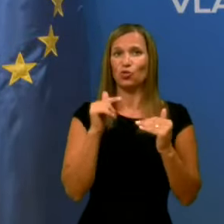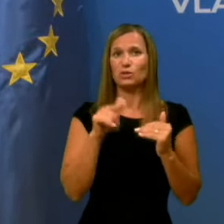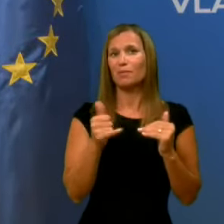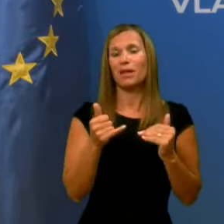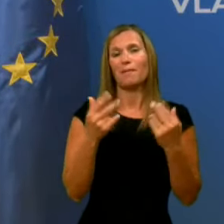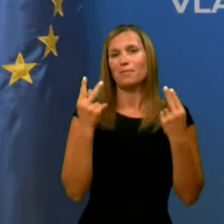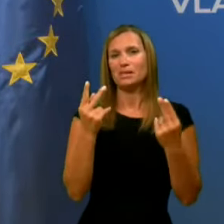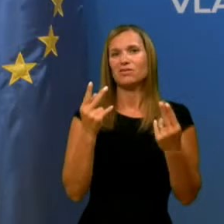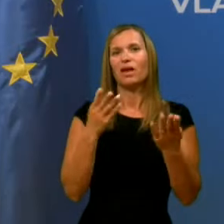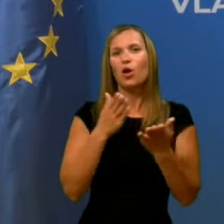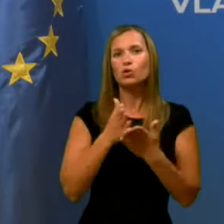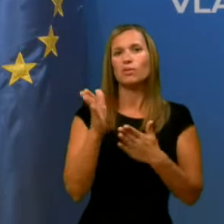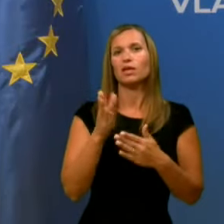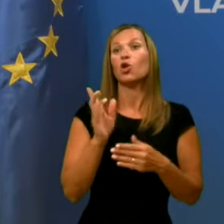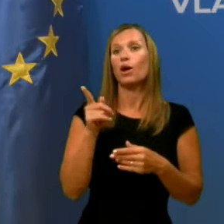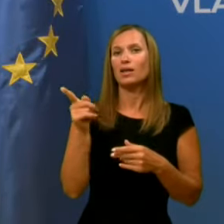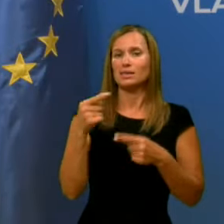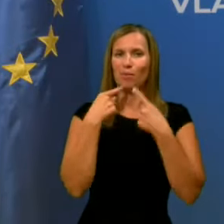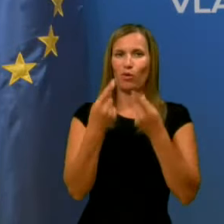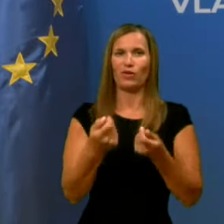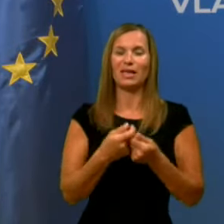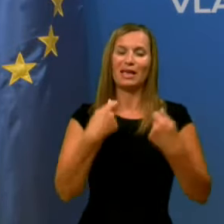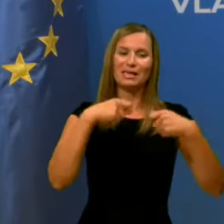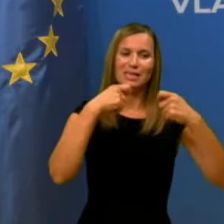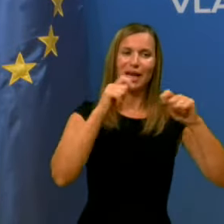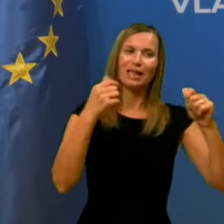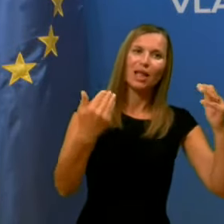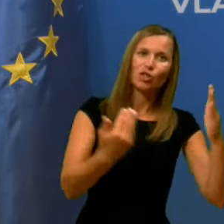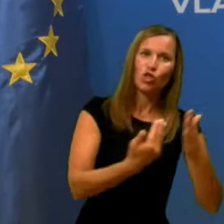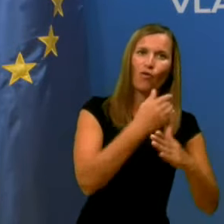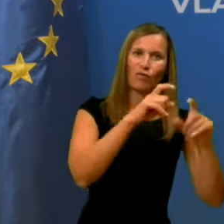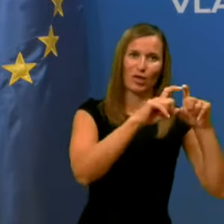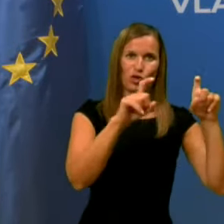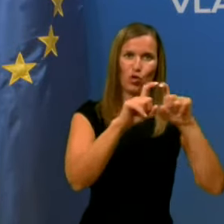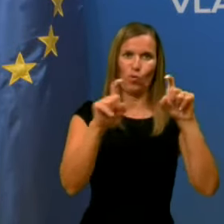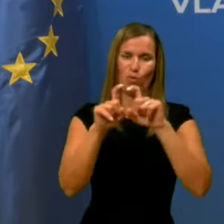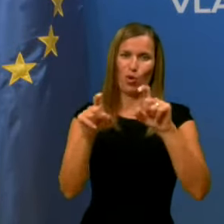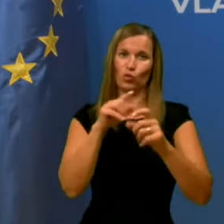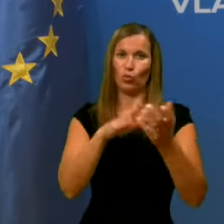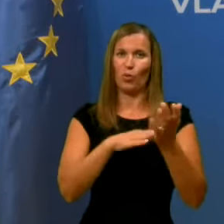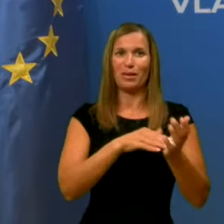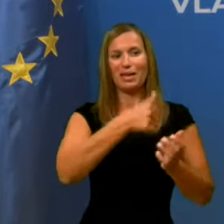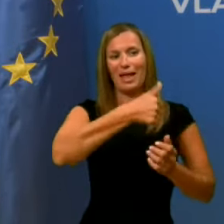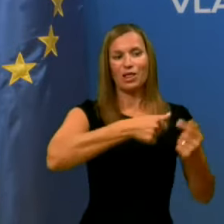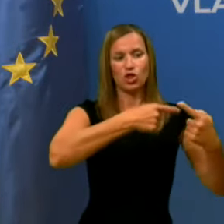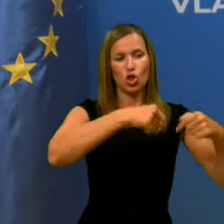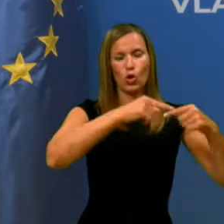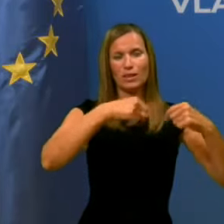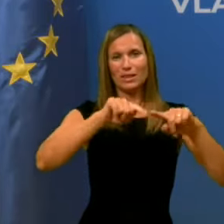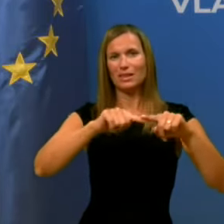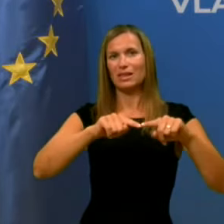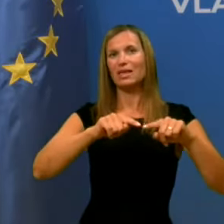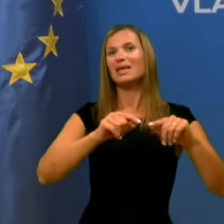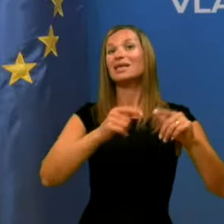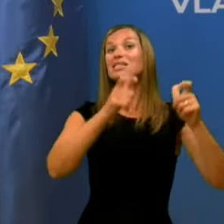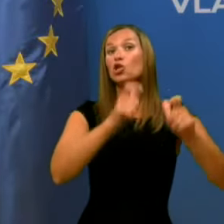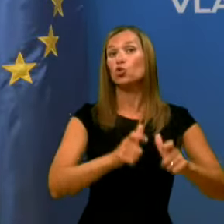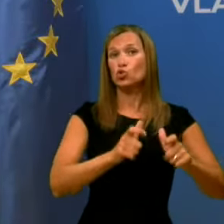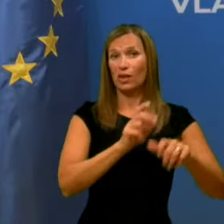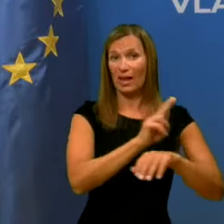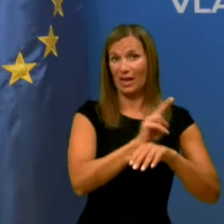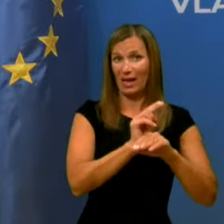usmeritev. To, kar ste povedali, izgradnja novih domov, to pomeni enot institucionalnega varstva in